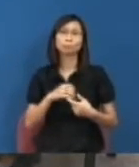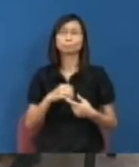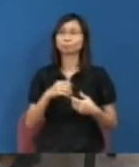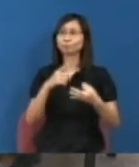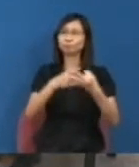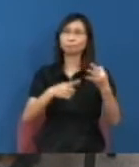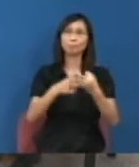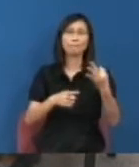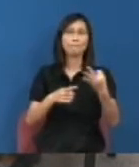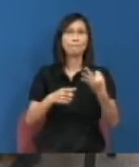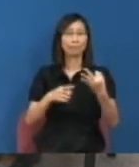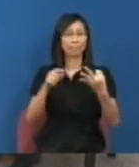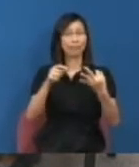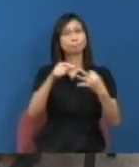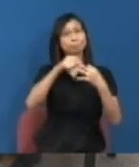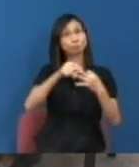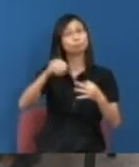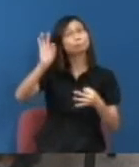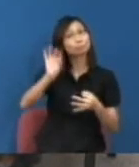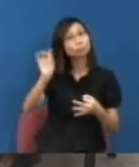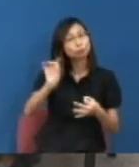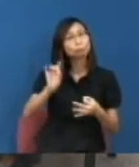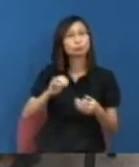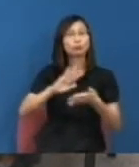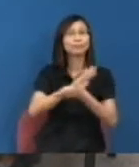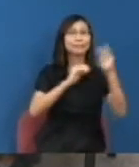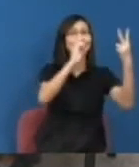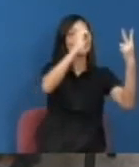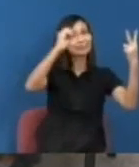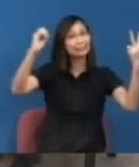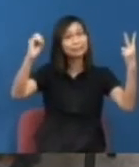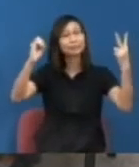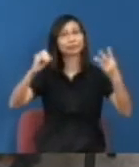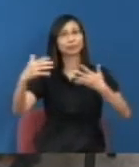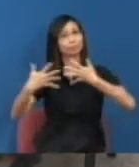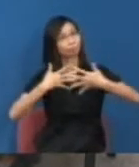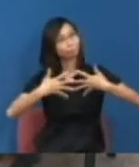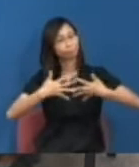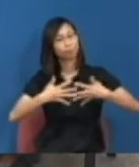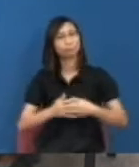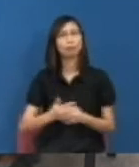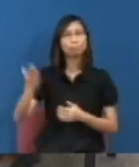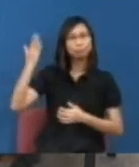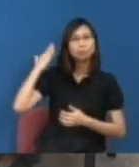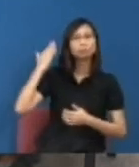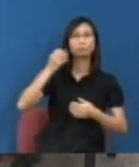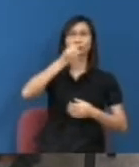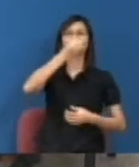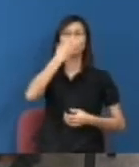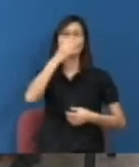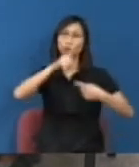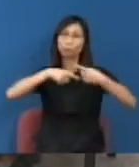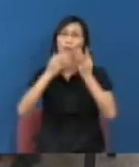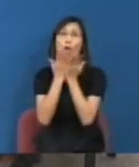張雲琦2000年的正義中事件你都會看到當年的港大的學生